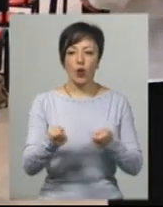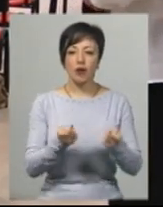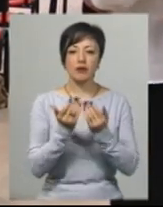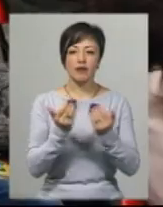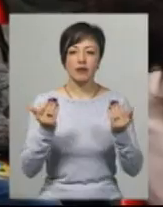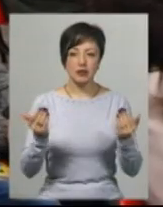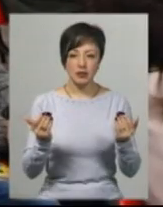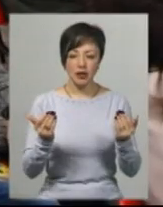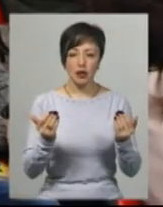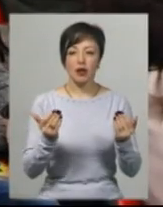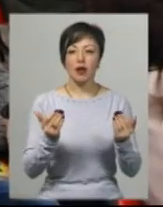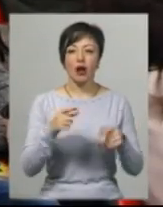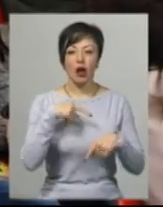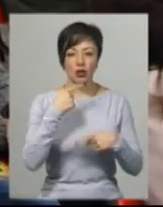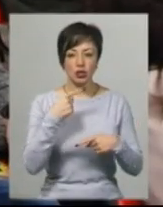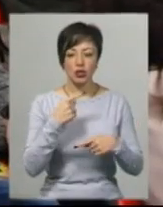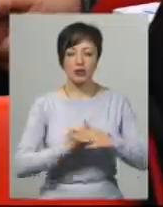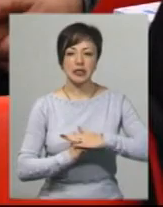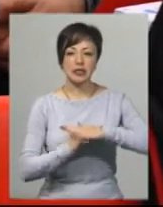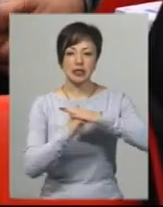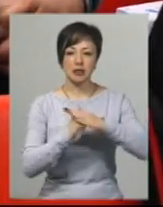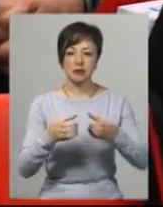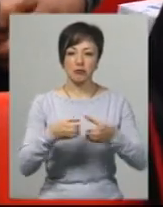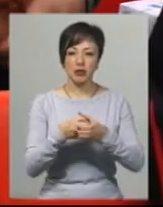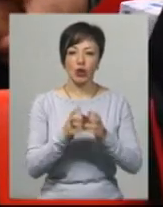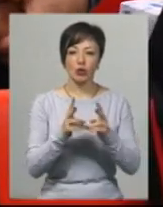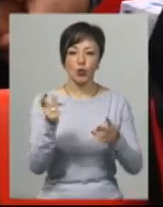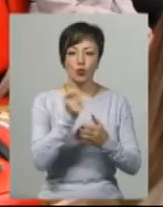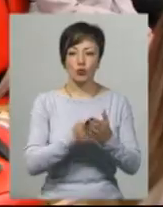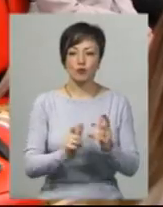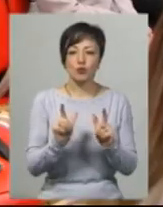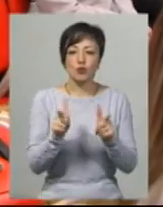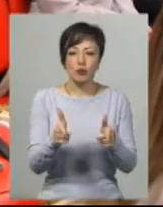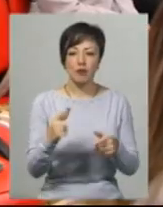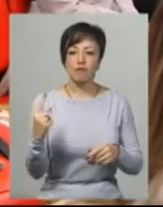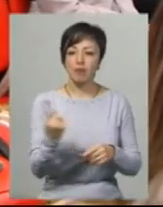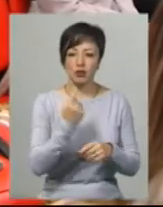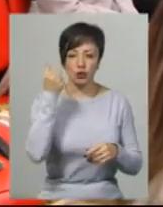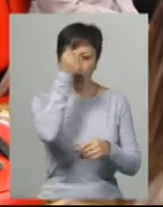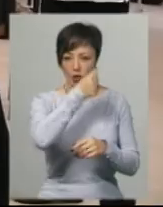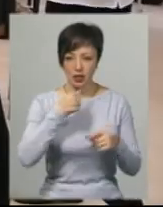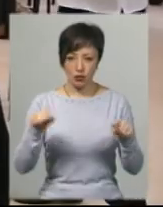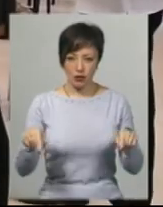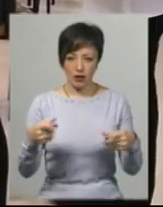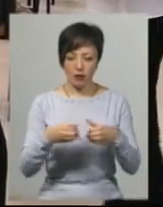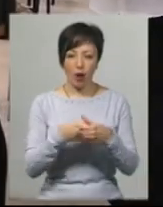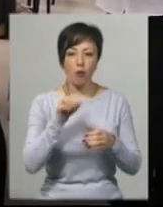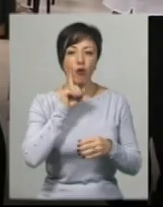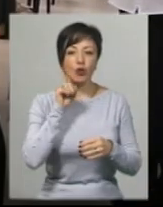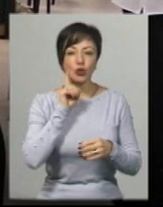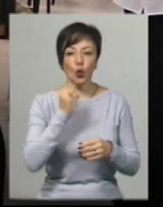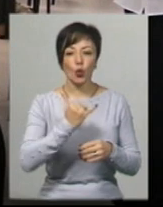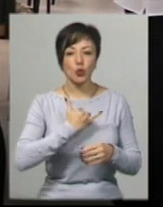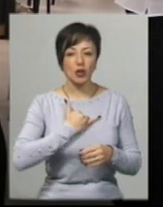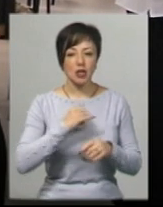визнавиця Людмила Рошко-Павленко каже, кістяк спілки складають ті художники, що вступили саме в перші роки її заснування. Молодих у